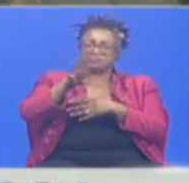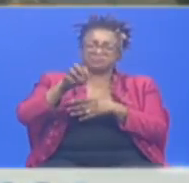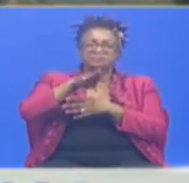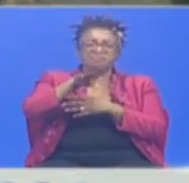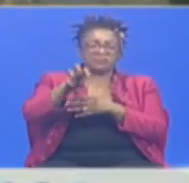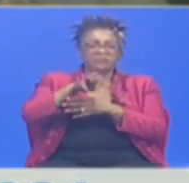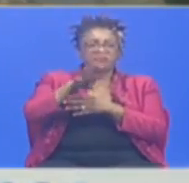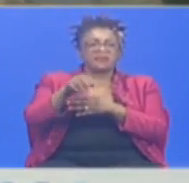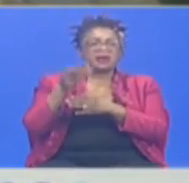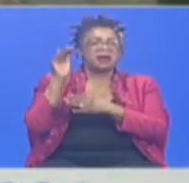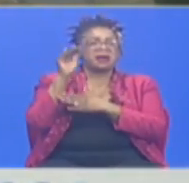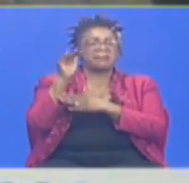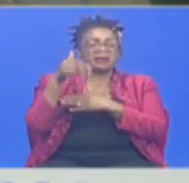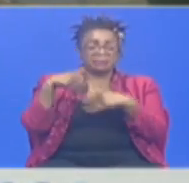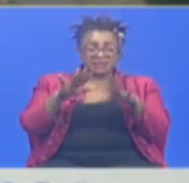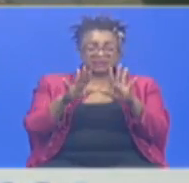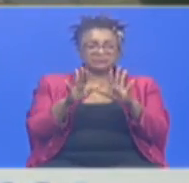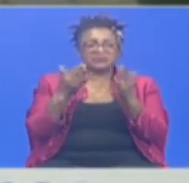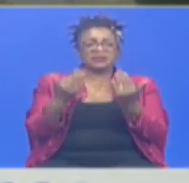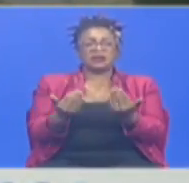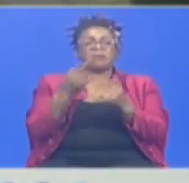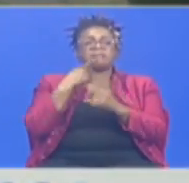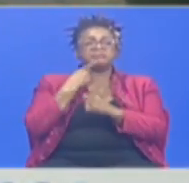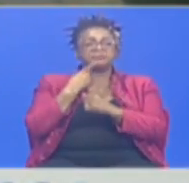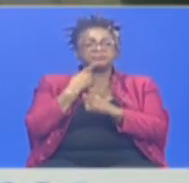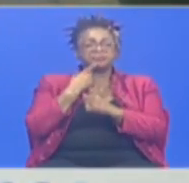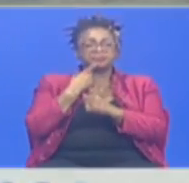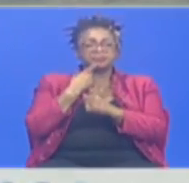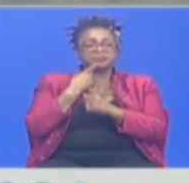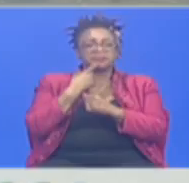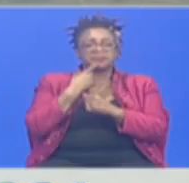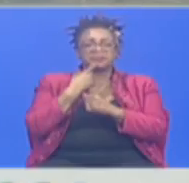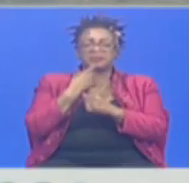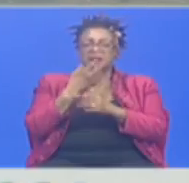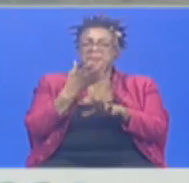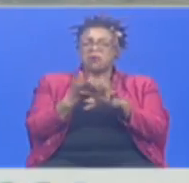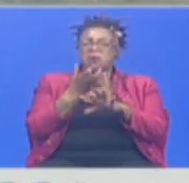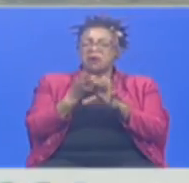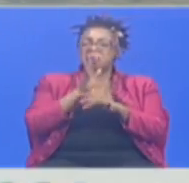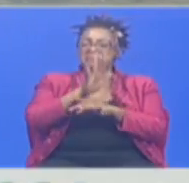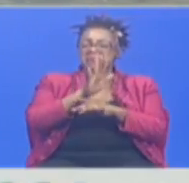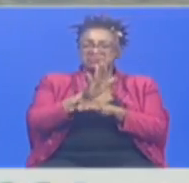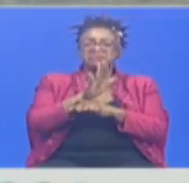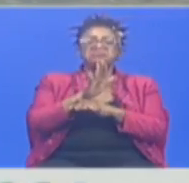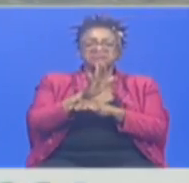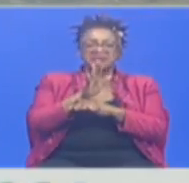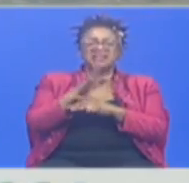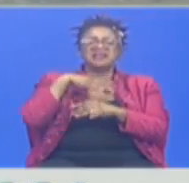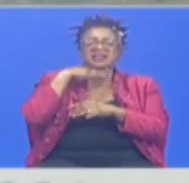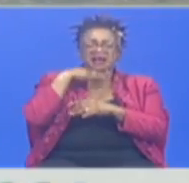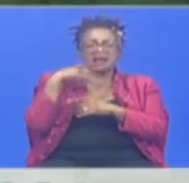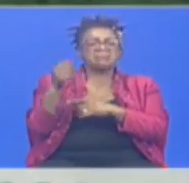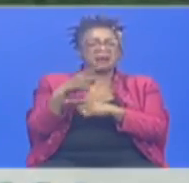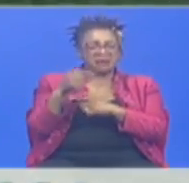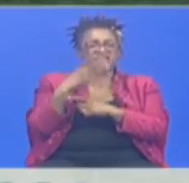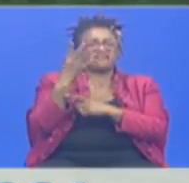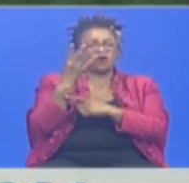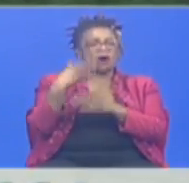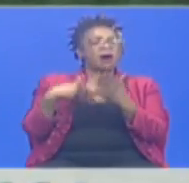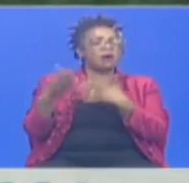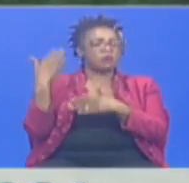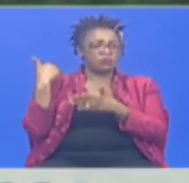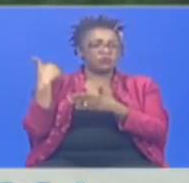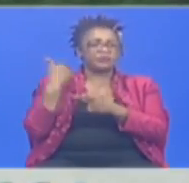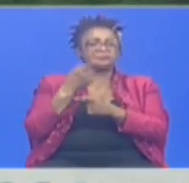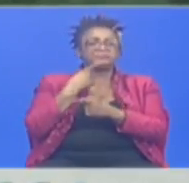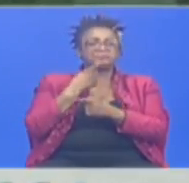Wasmamizu wa hifadhi wanasema kulingana na hali ya mifupa tuiga waupe walikufa miyazi minne iliopita hukua kisema